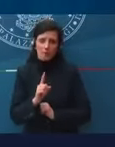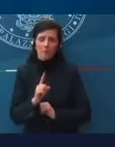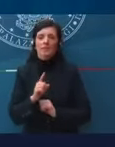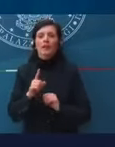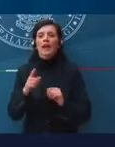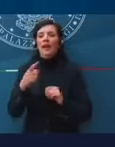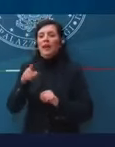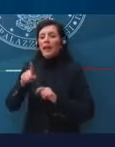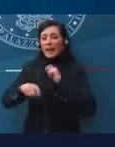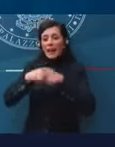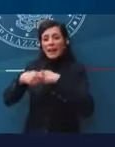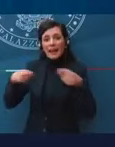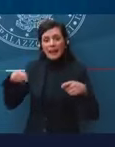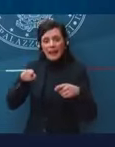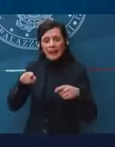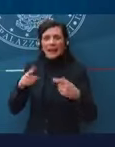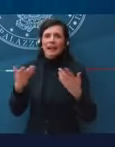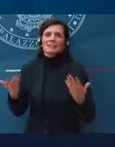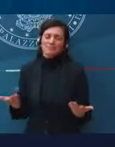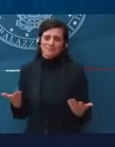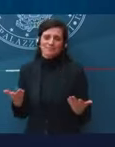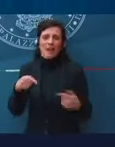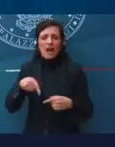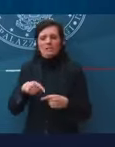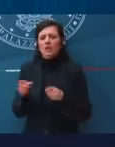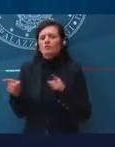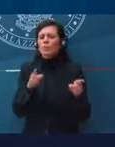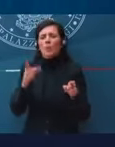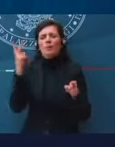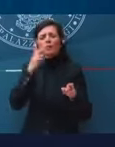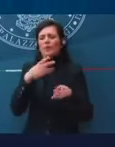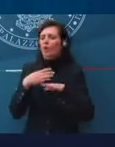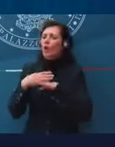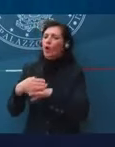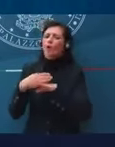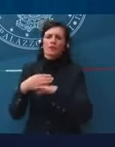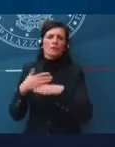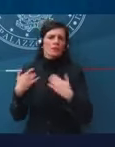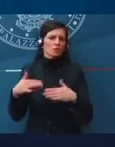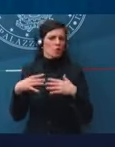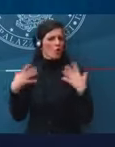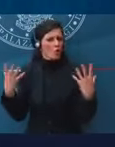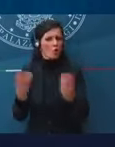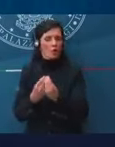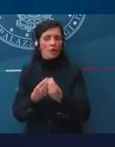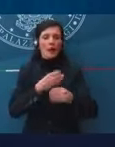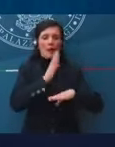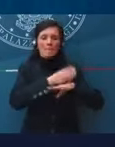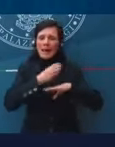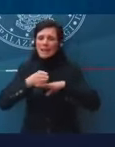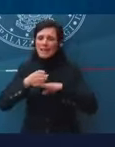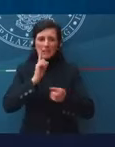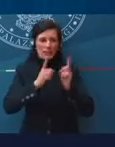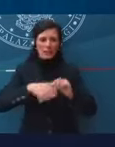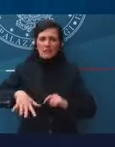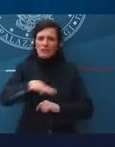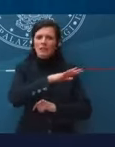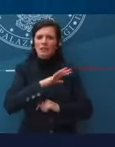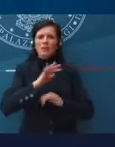è un momento di grande condivisione. È chiaro che tutti i partiti sono entrati in questo governo